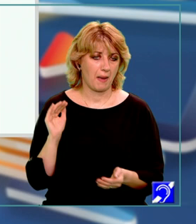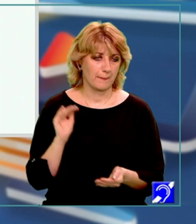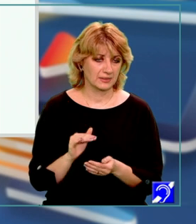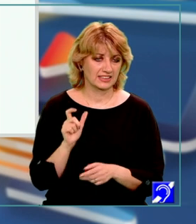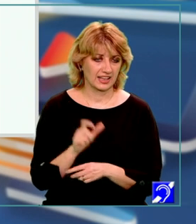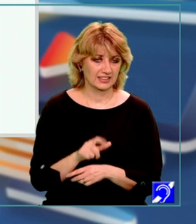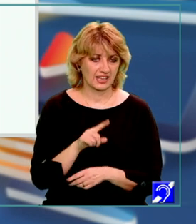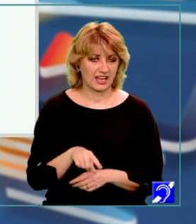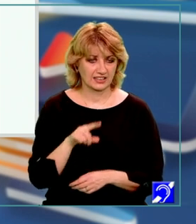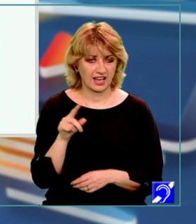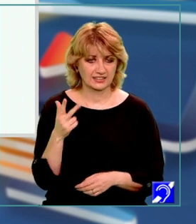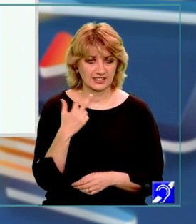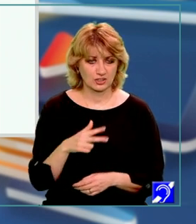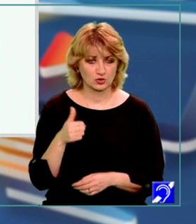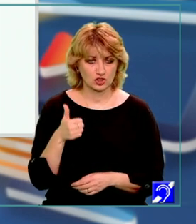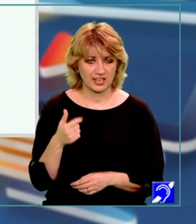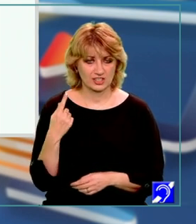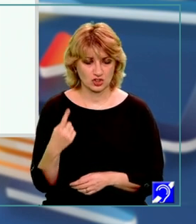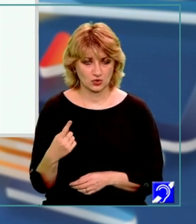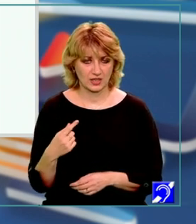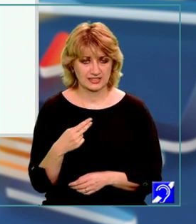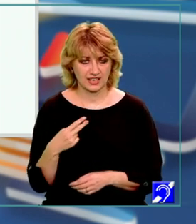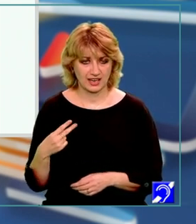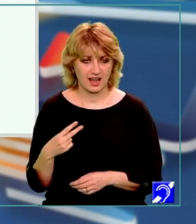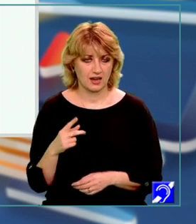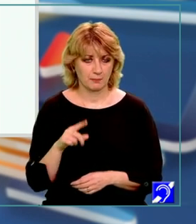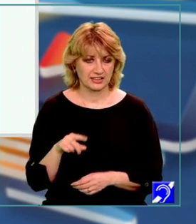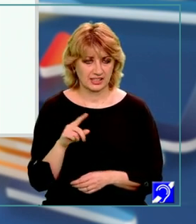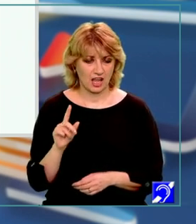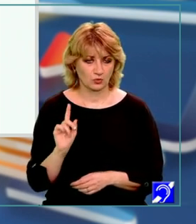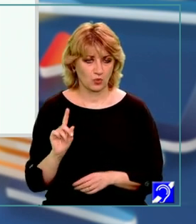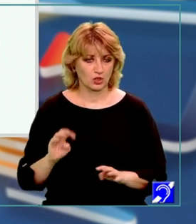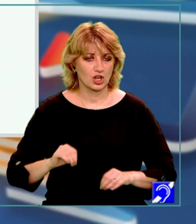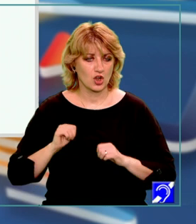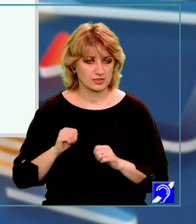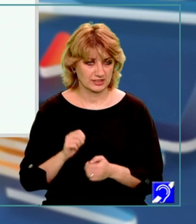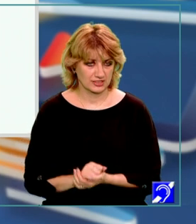mai mic decât radical din 361 care este pătratul numărului 19